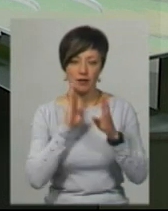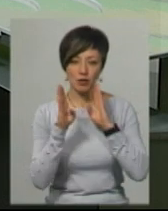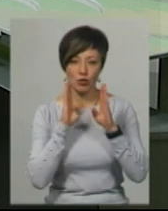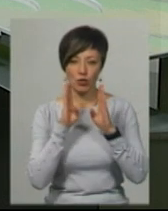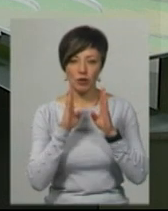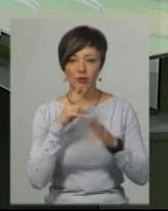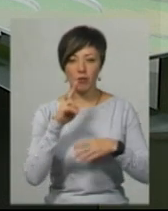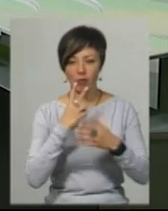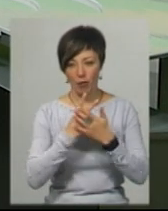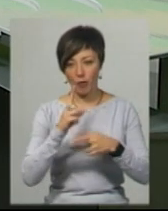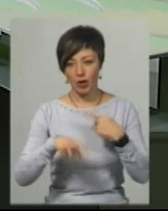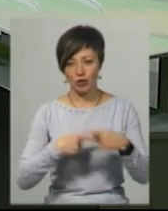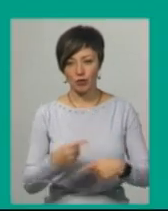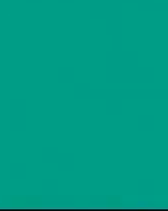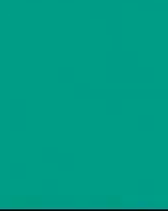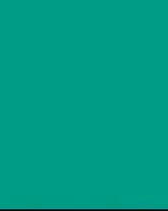Фейсбук. Побачимось.